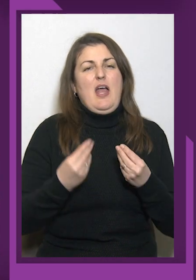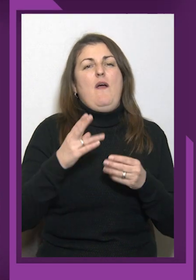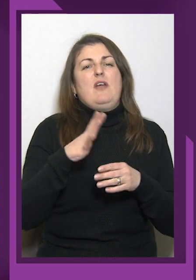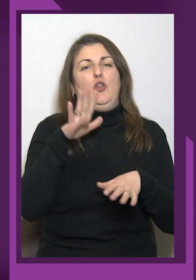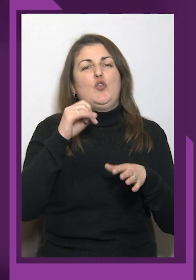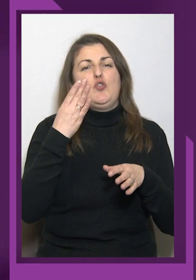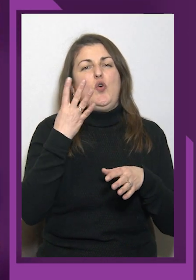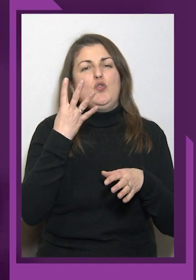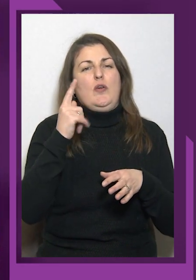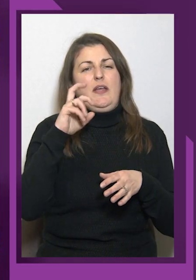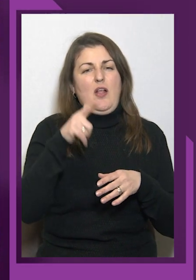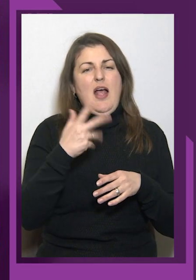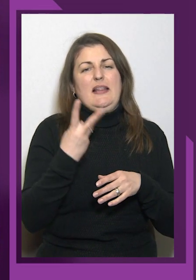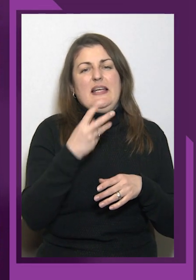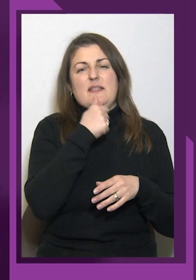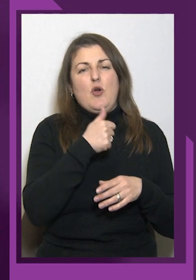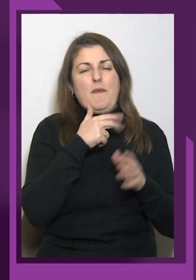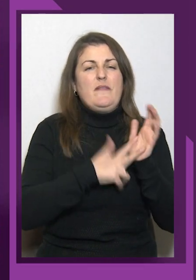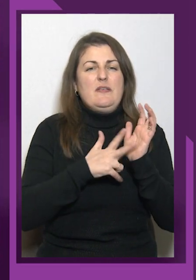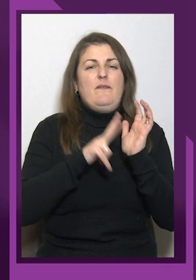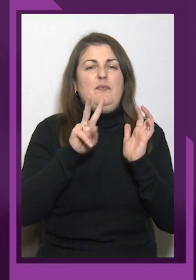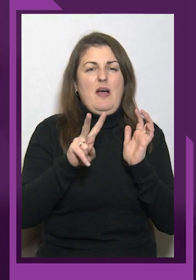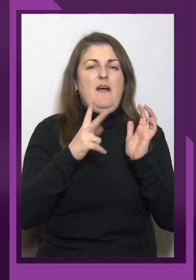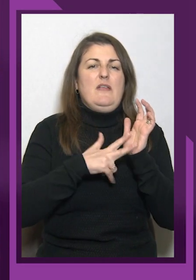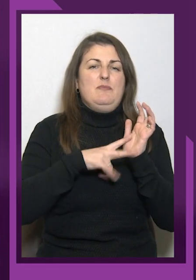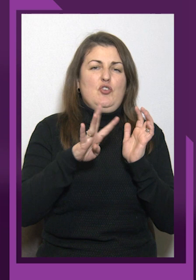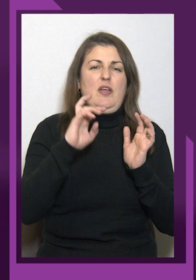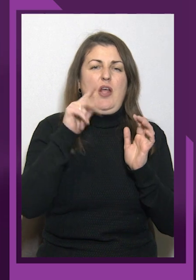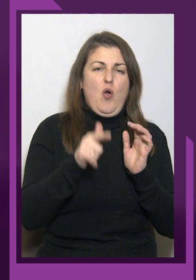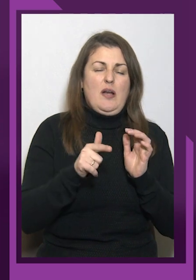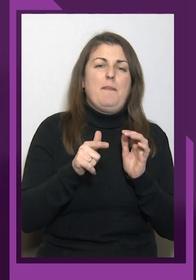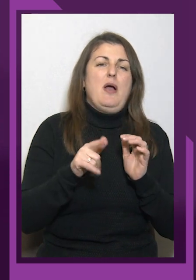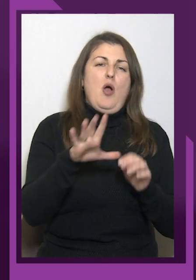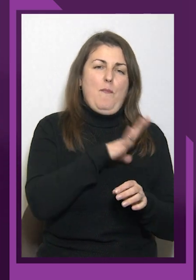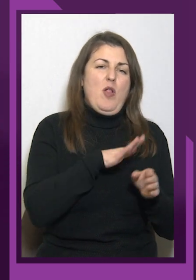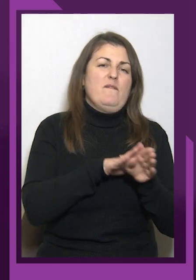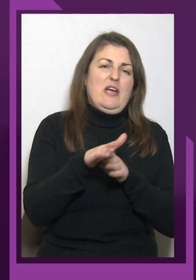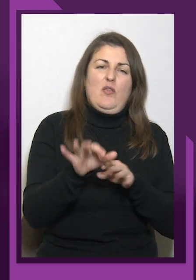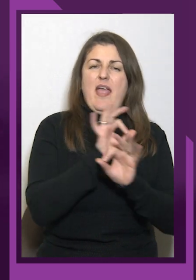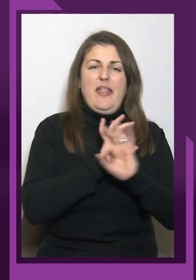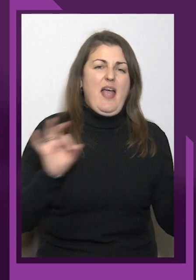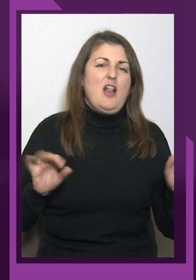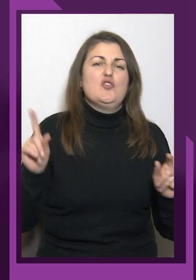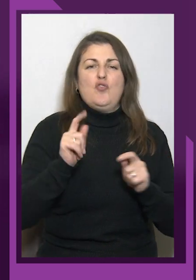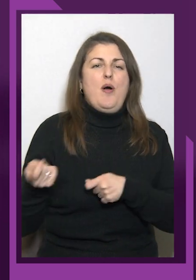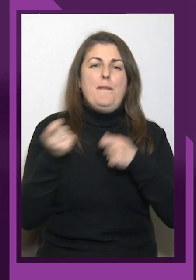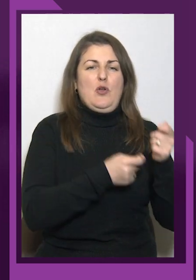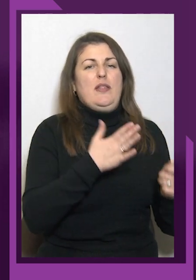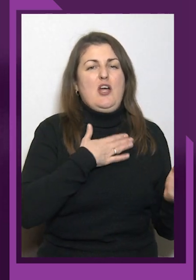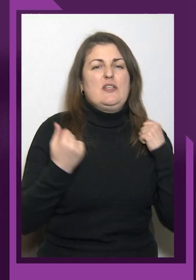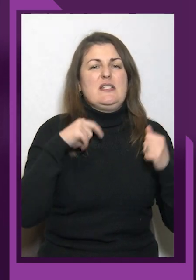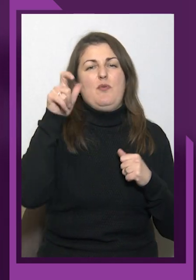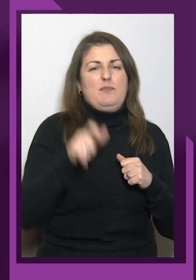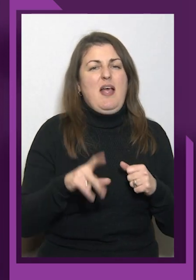84 кілограмів були виконані ідеально, що принесло нашій спортсменці найвищу нагороду чемпіонату Європи та